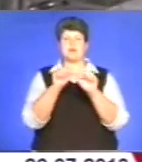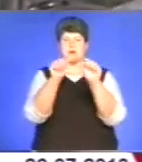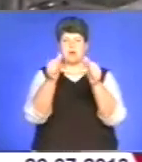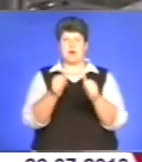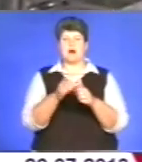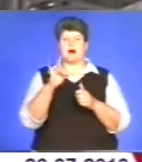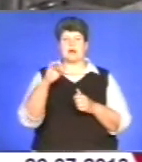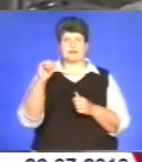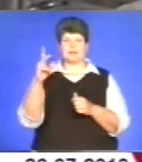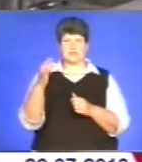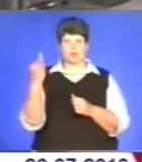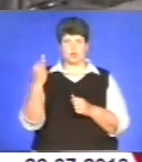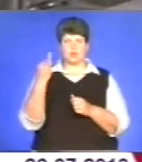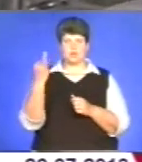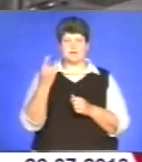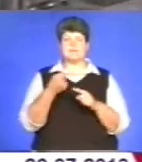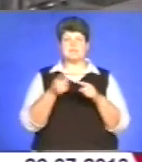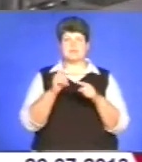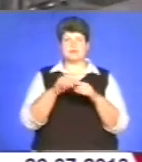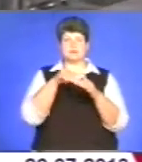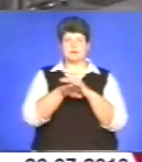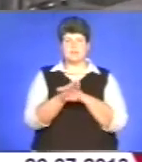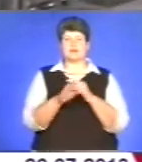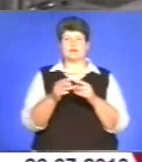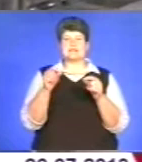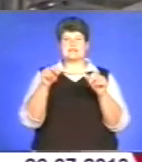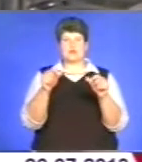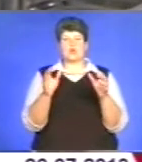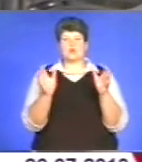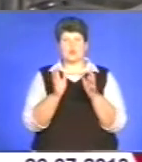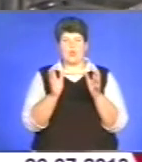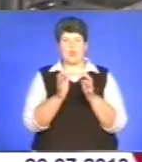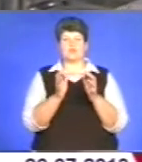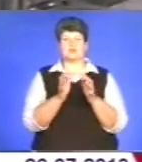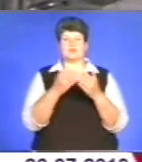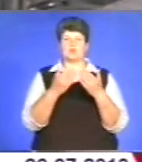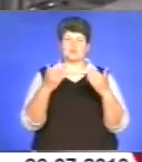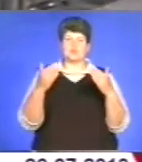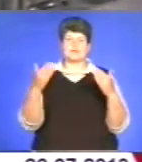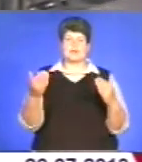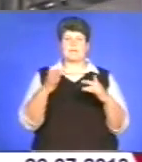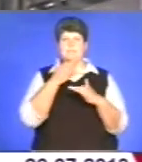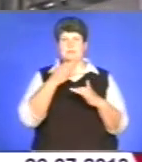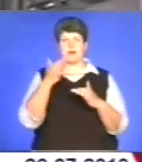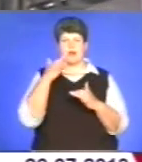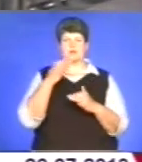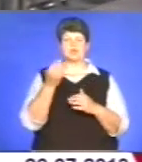ці церкви використовувалися під зерношовища колгоспів, складські приміщення, музеї. Багато з них